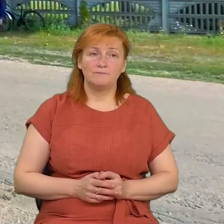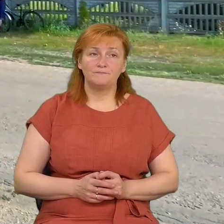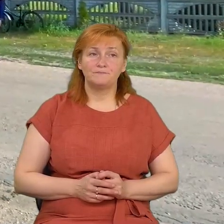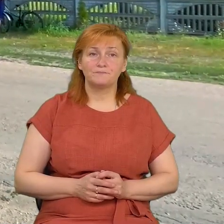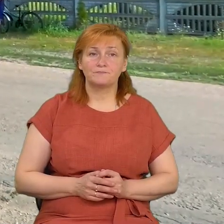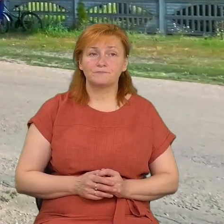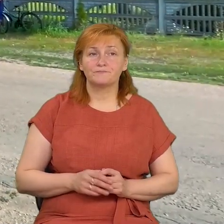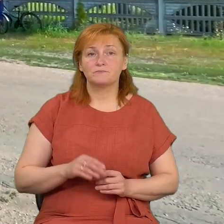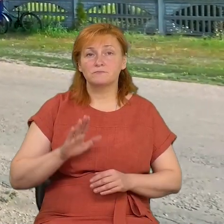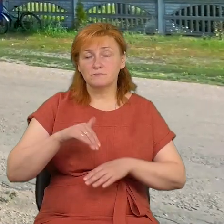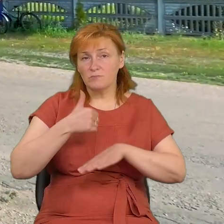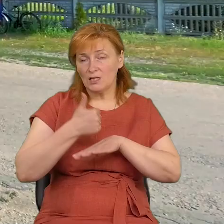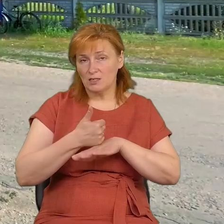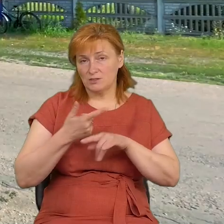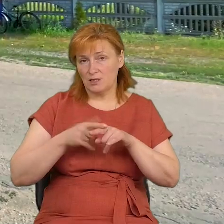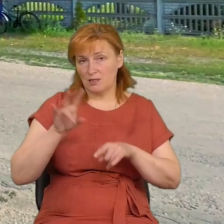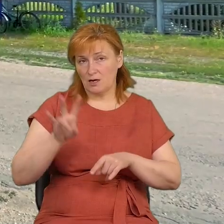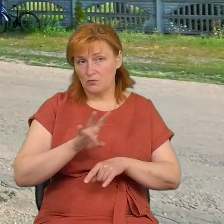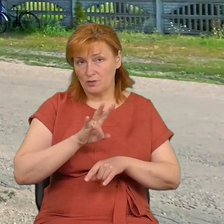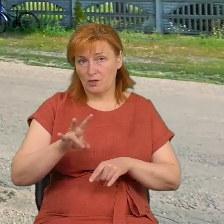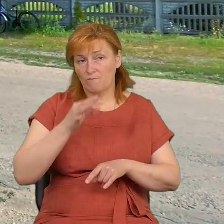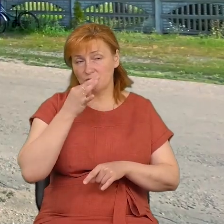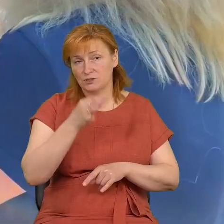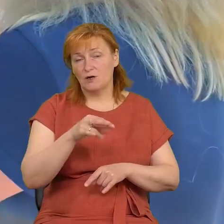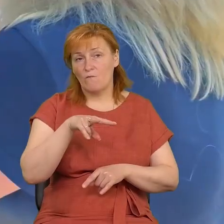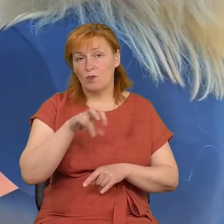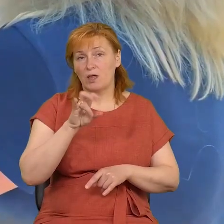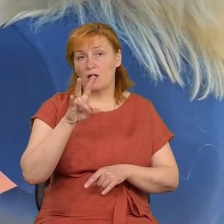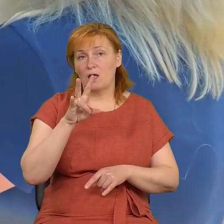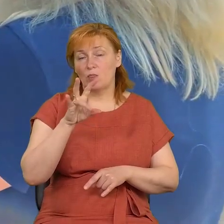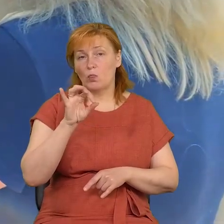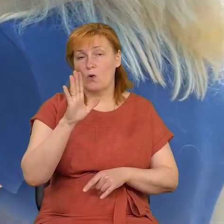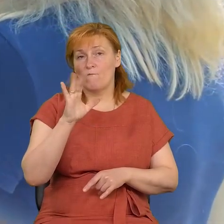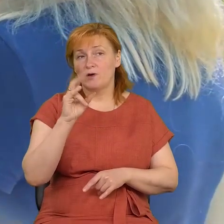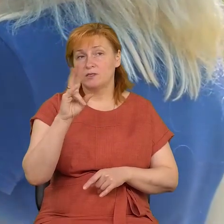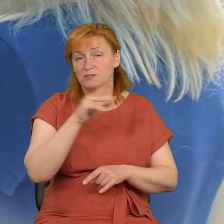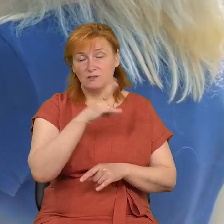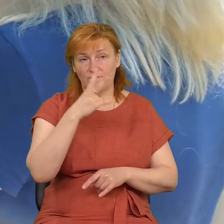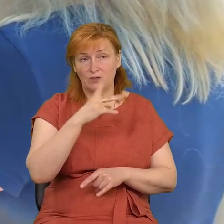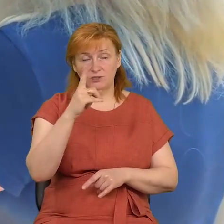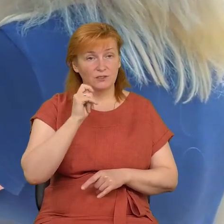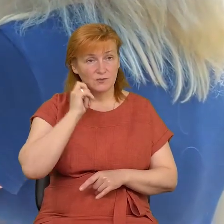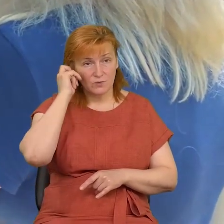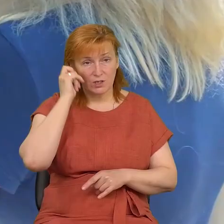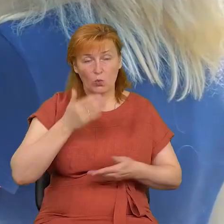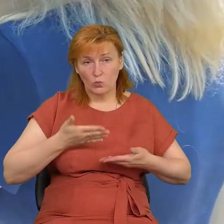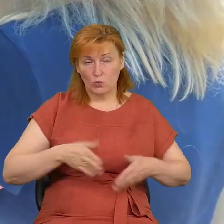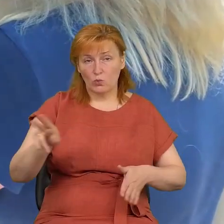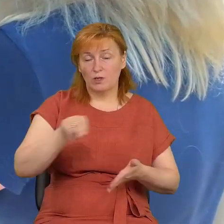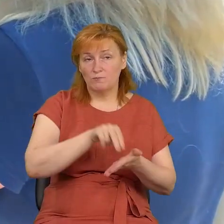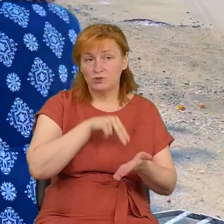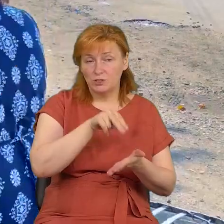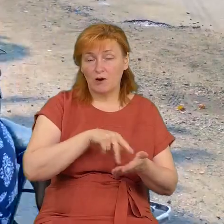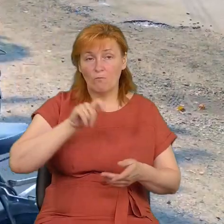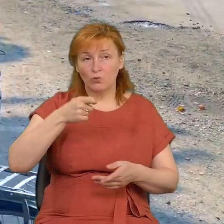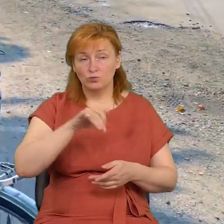Свято-Успенського храму протиєрей Максим у Леновиці від травня. Йому 21 рік, родом з Черкащини. Ключі від храму